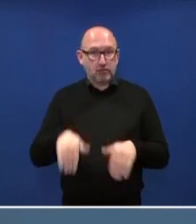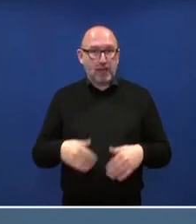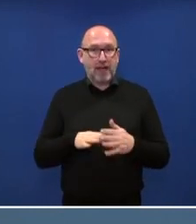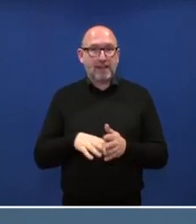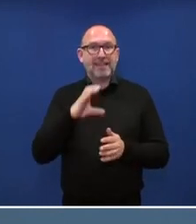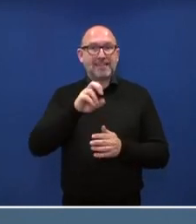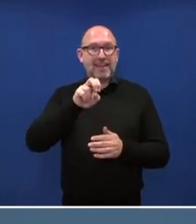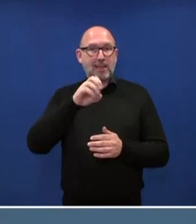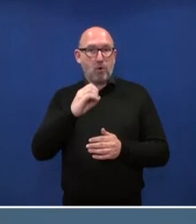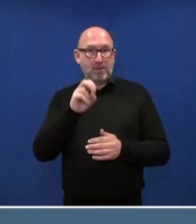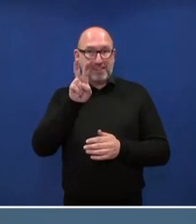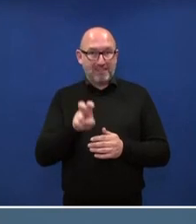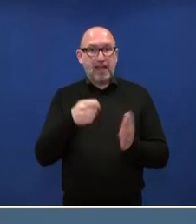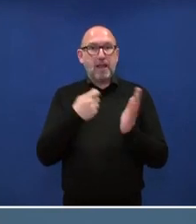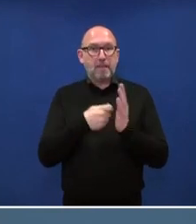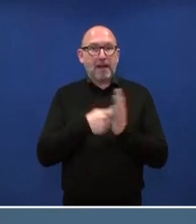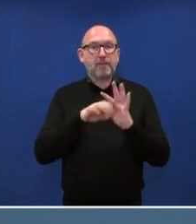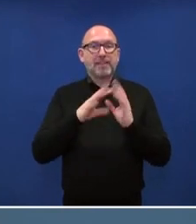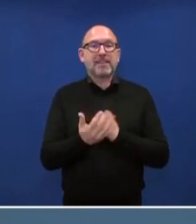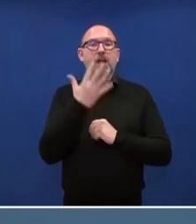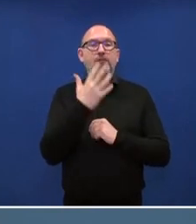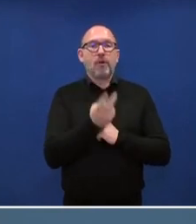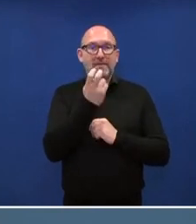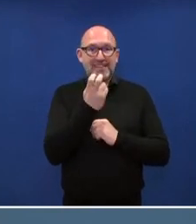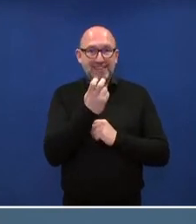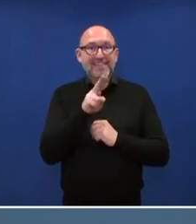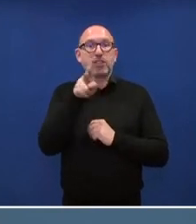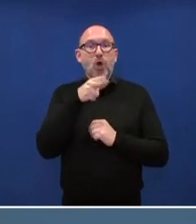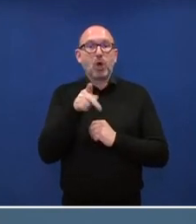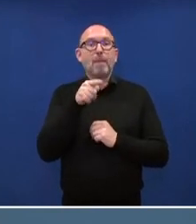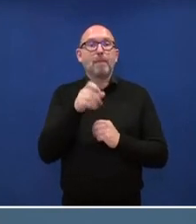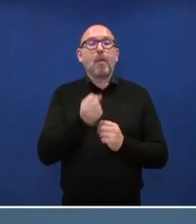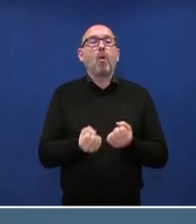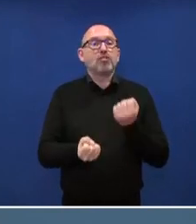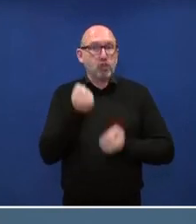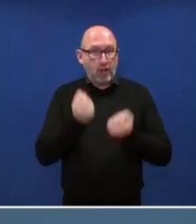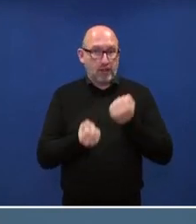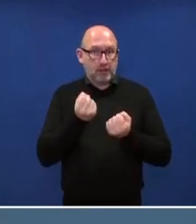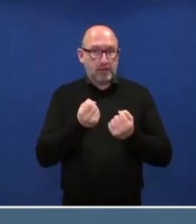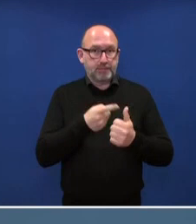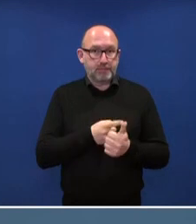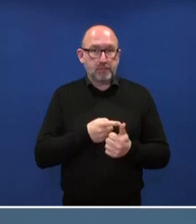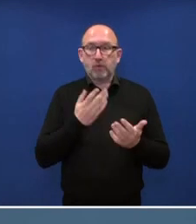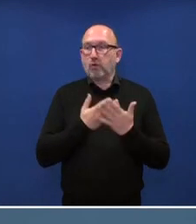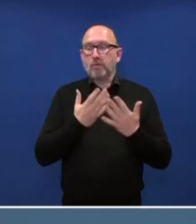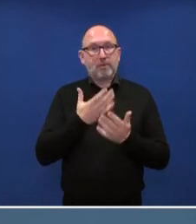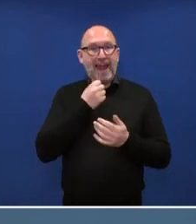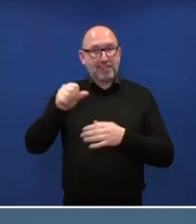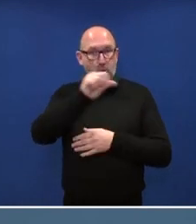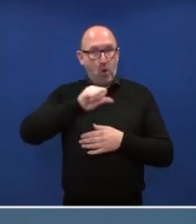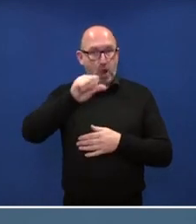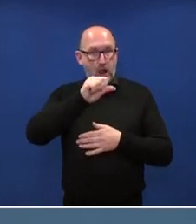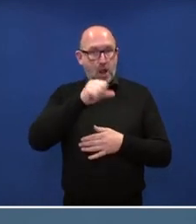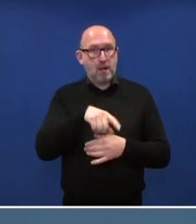-Preis von 25 Euro pro Tonne. Nehmen wir mal bei Heizöl an. Da